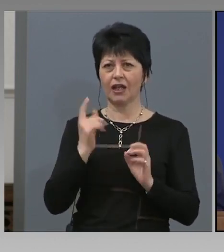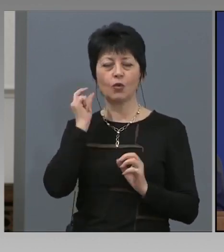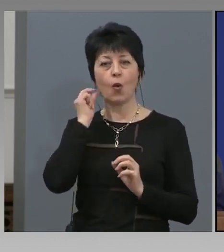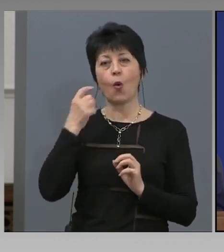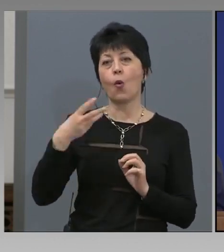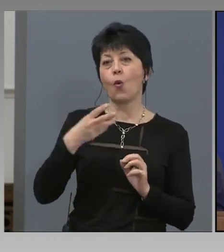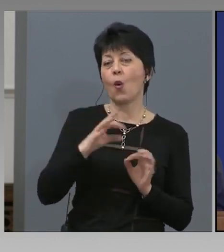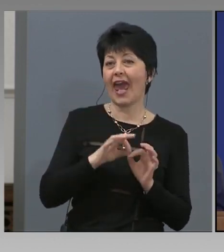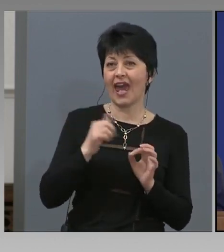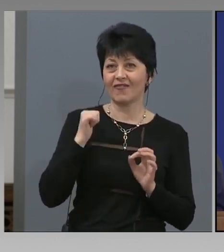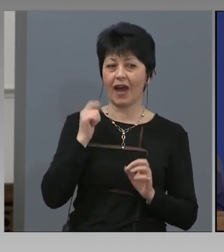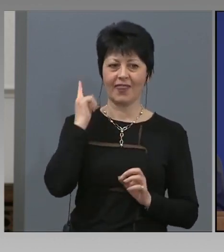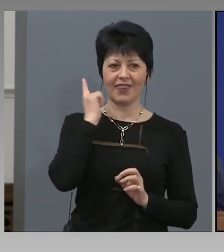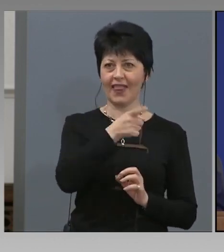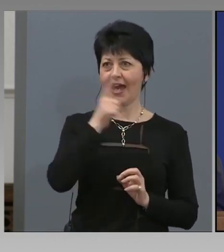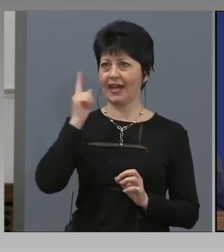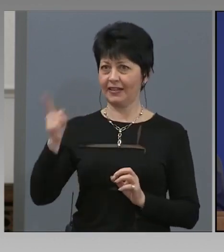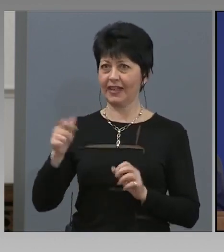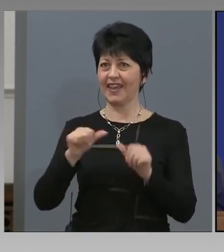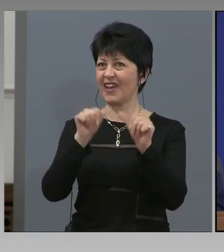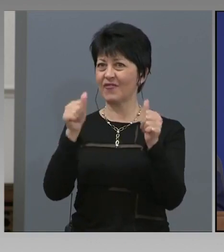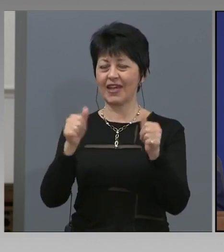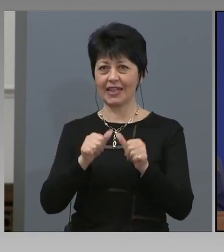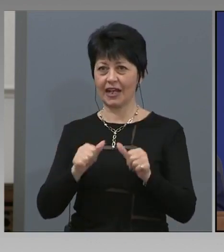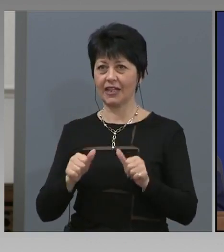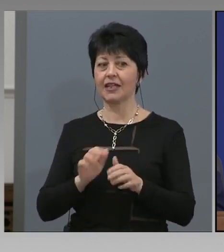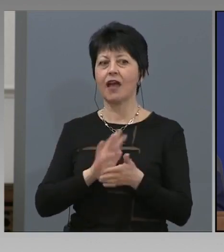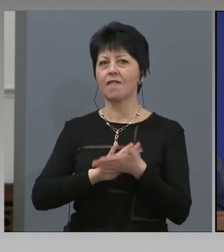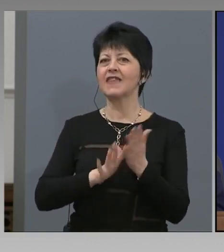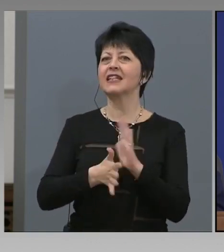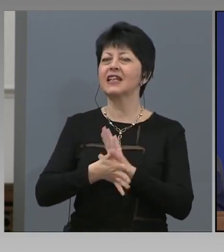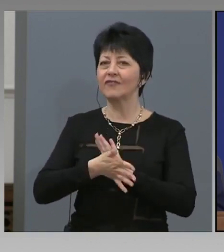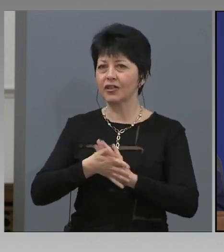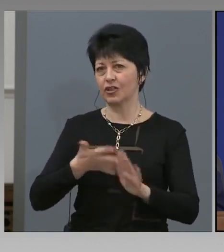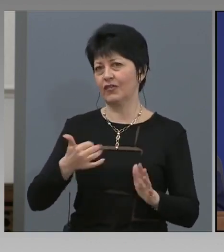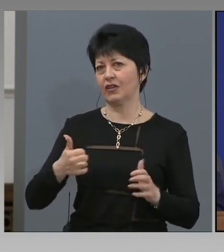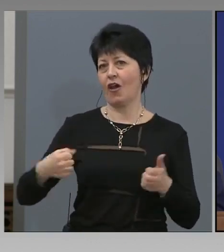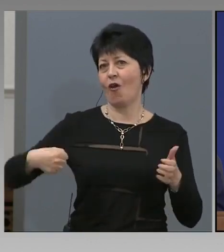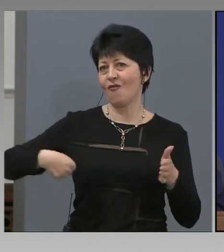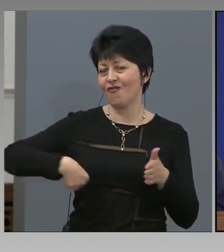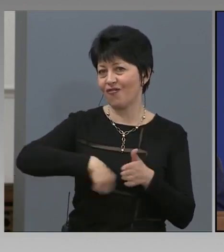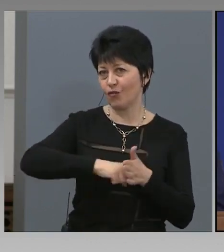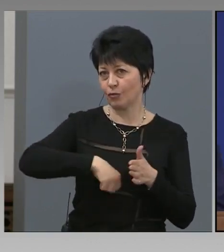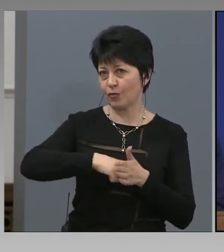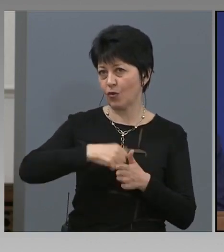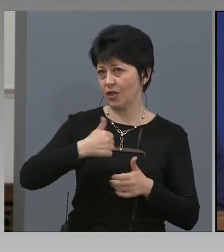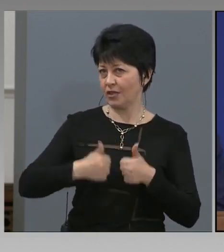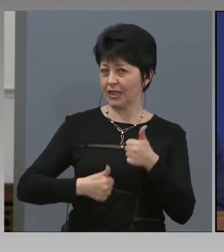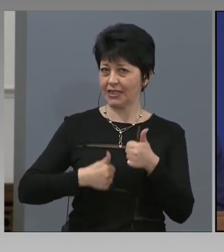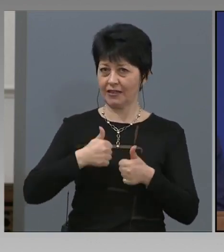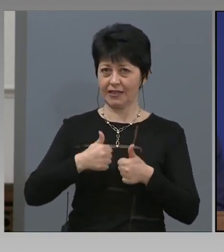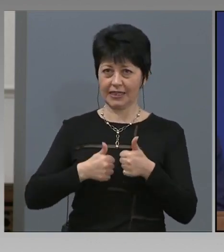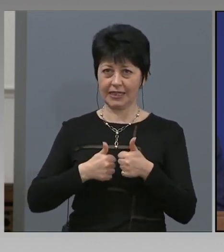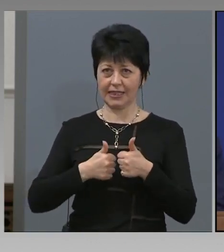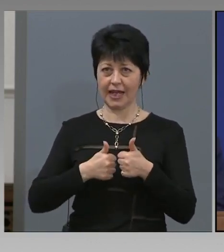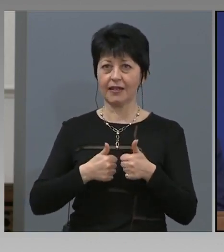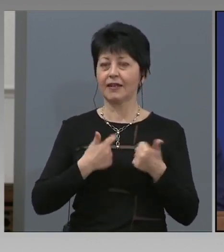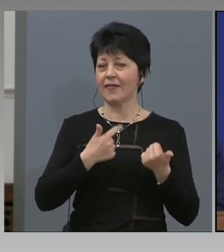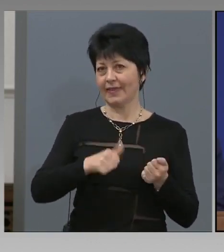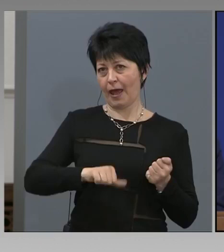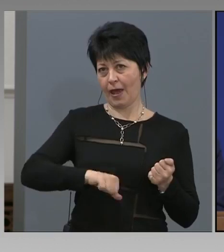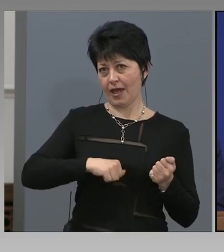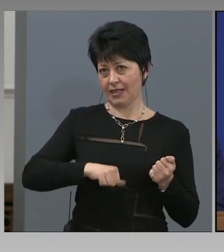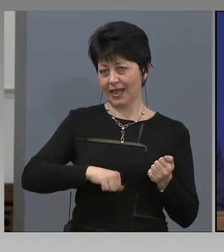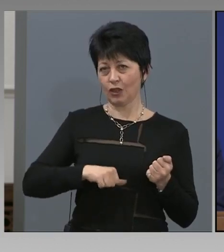нареди на националните федерации, завършвайте си футболните шампионати, иначе ще ви накажем. Няма да ви пуснем в Европа. Те бяха ядосани